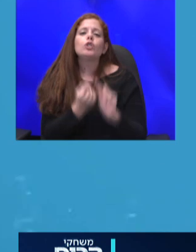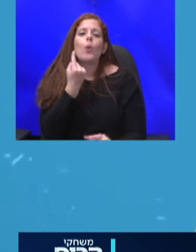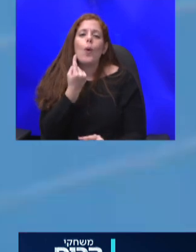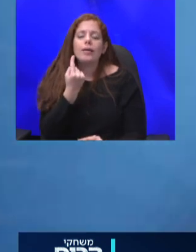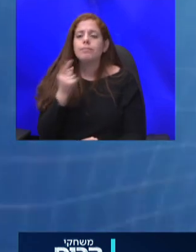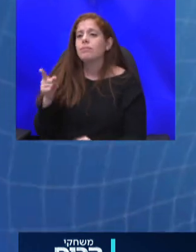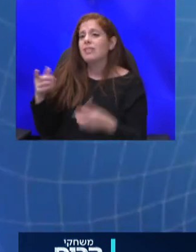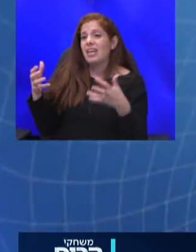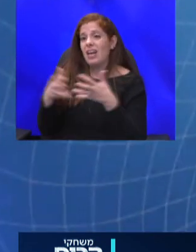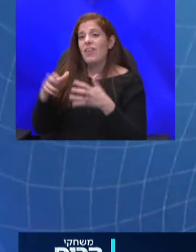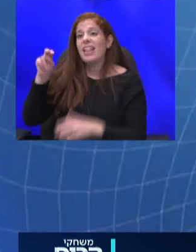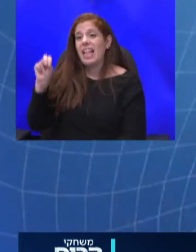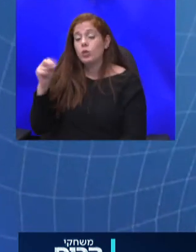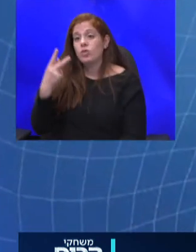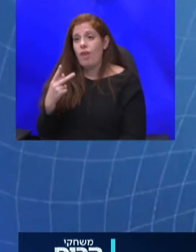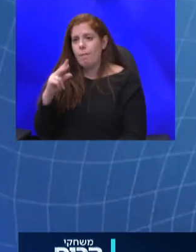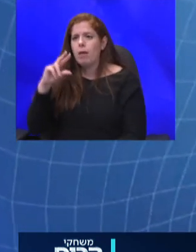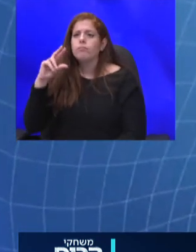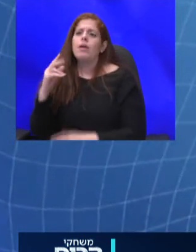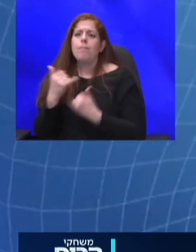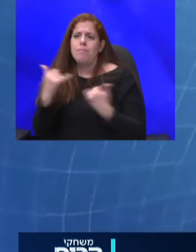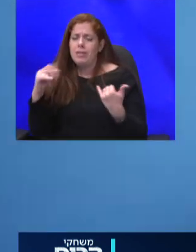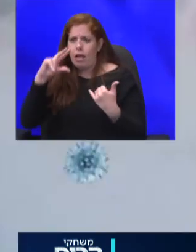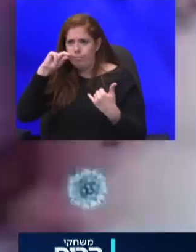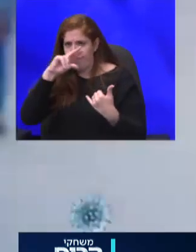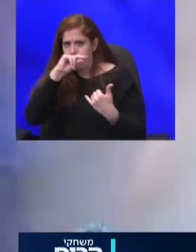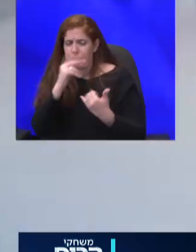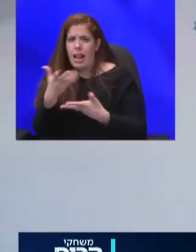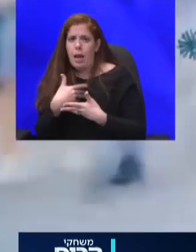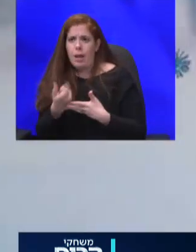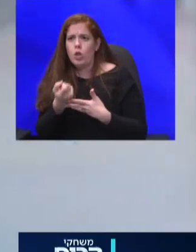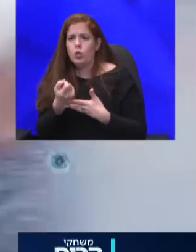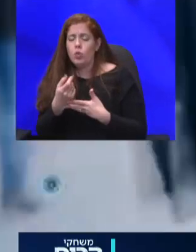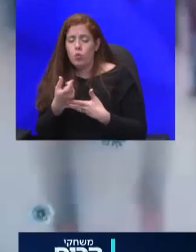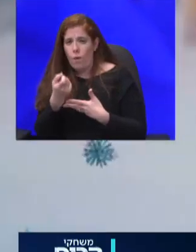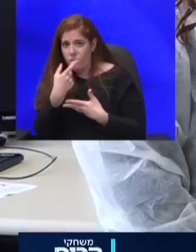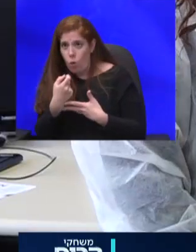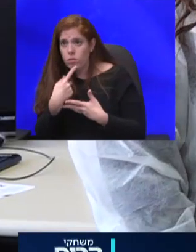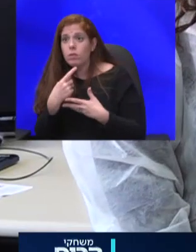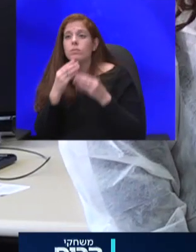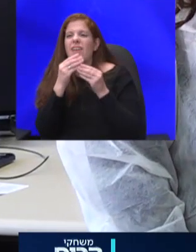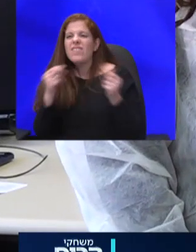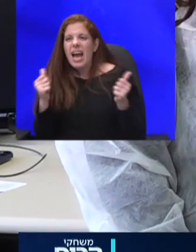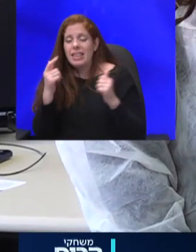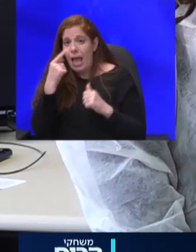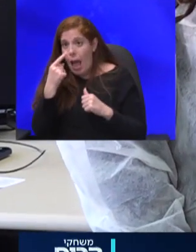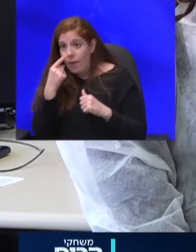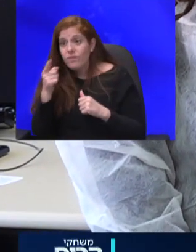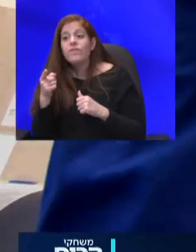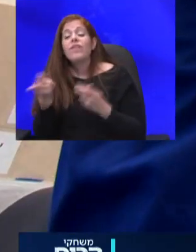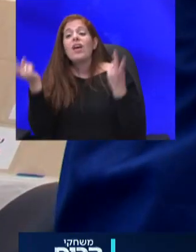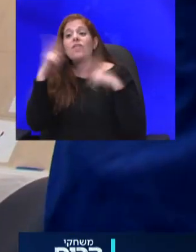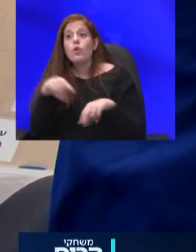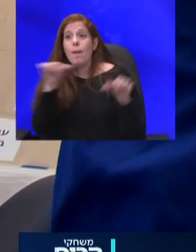פיתחה זה מכבר טכנולוגיה המאפשרת מתן תרופות בצורה של אבקה דרך האף עם פרוץ המגפה הבינו המדעניות שהן מובילות את